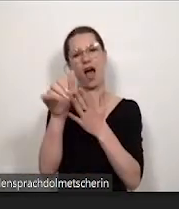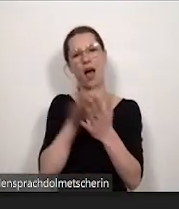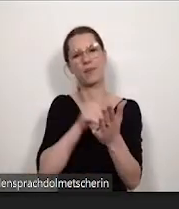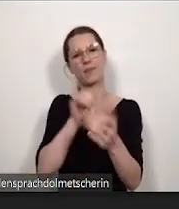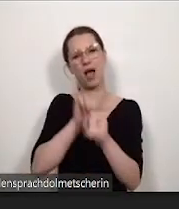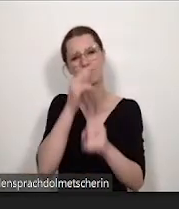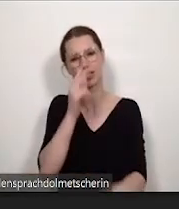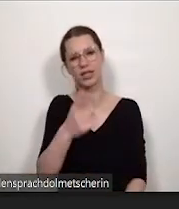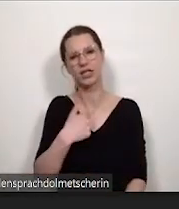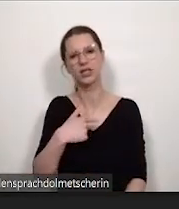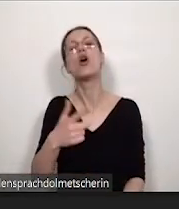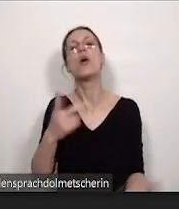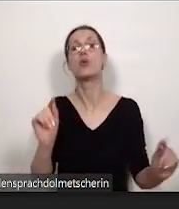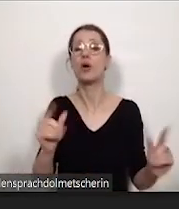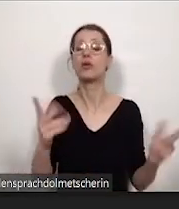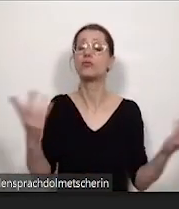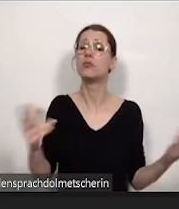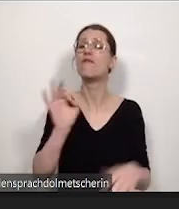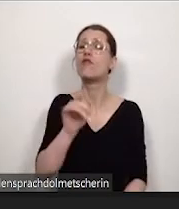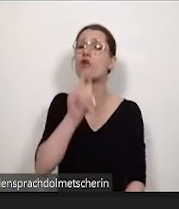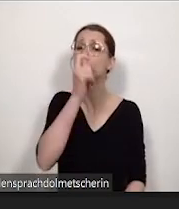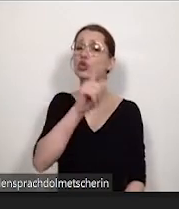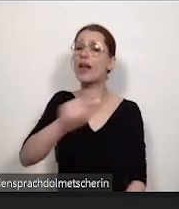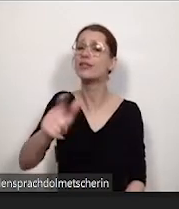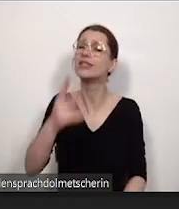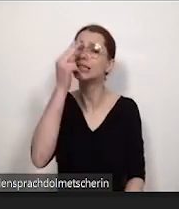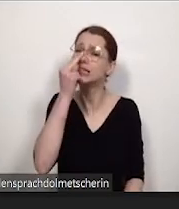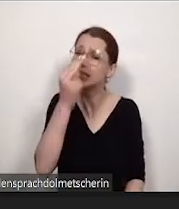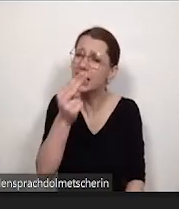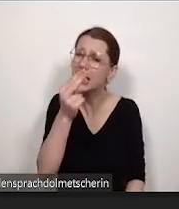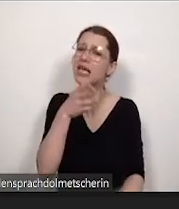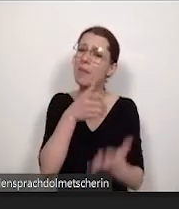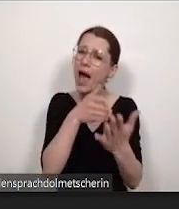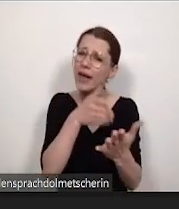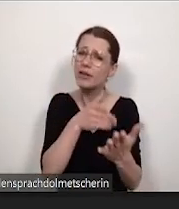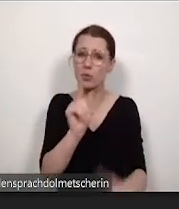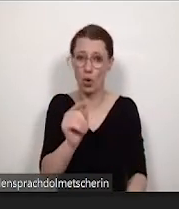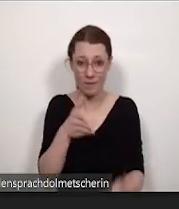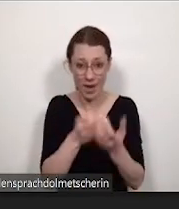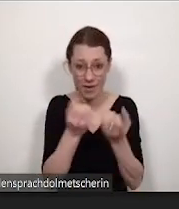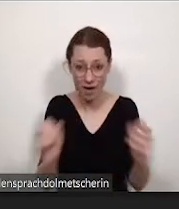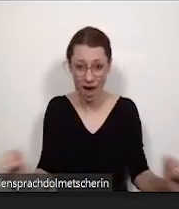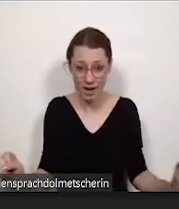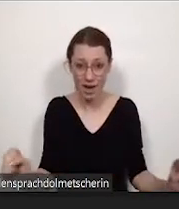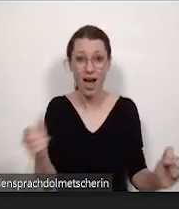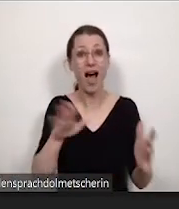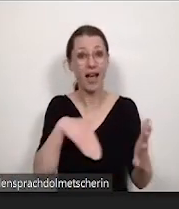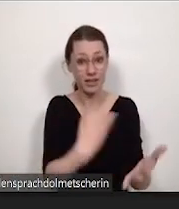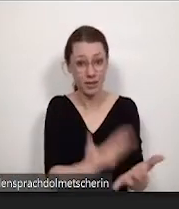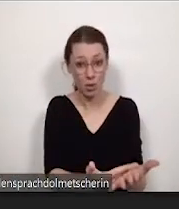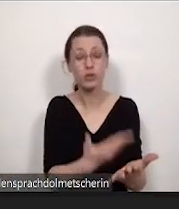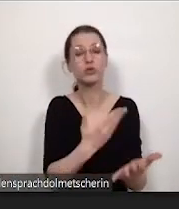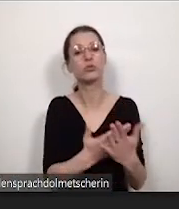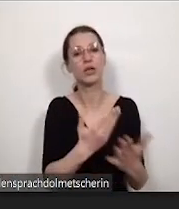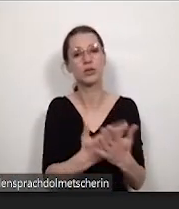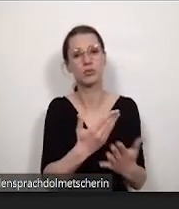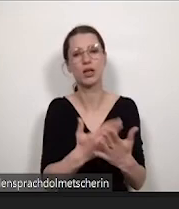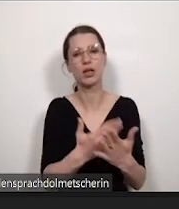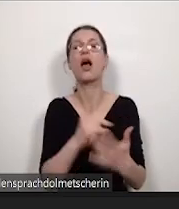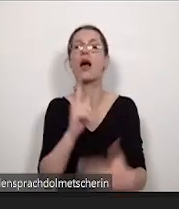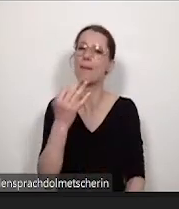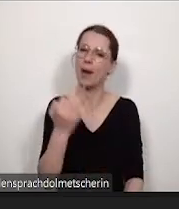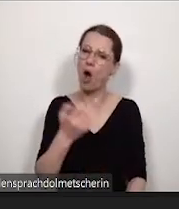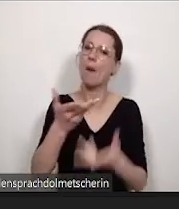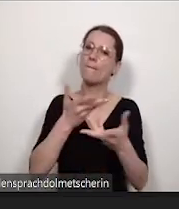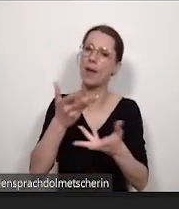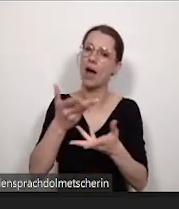ich. Gibt es für Studierende, die zum Beispiel eine Sehbeeinträchtigung haben, barrierefreie Angebote? Ich bräuchte da manchmal sowohl Beratung